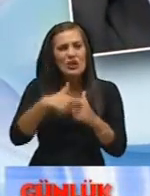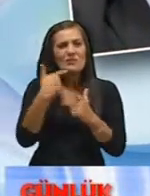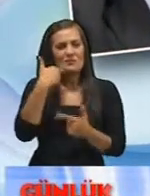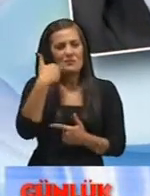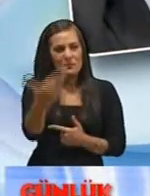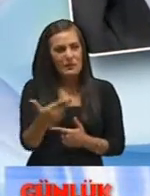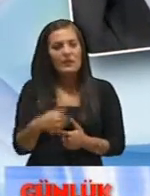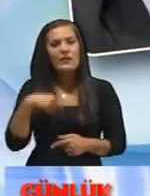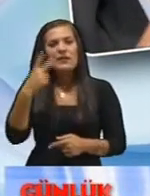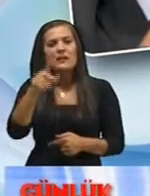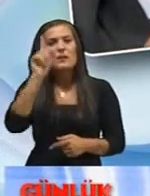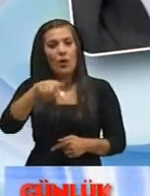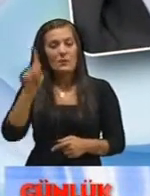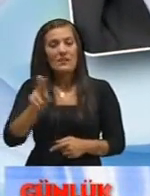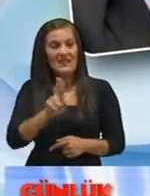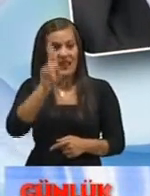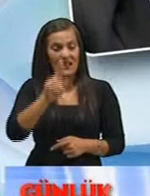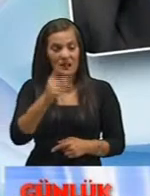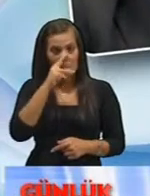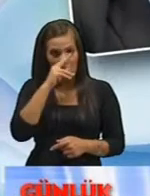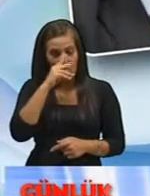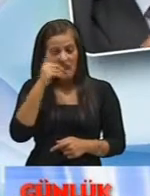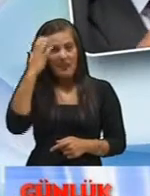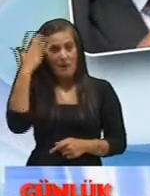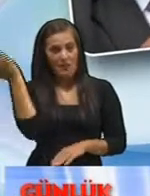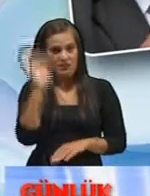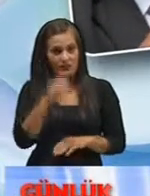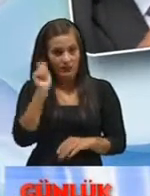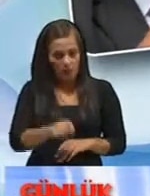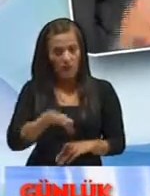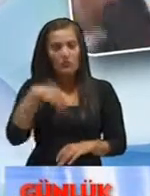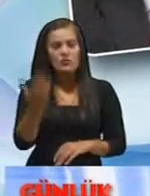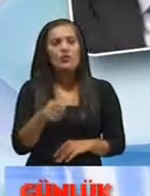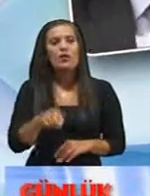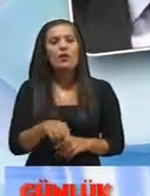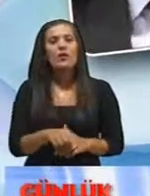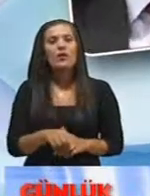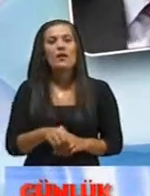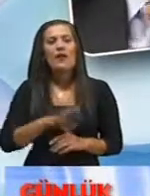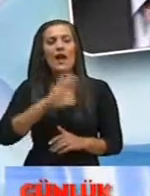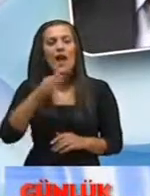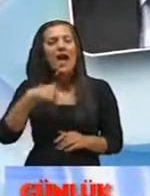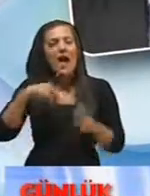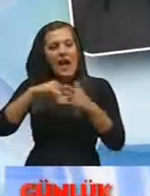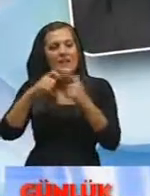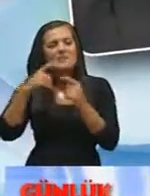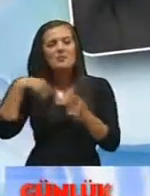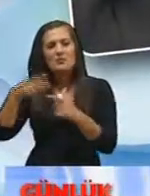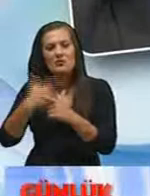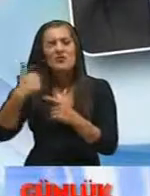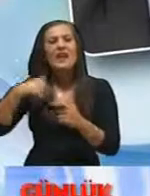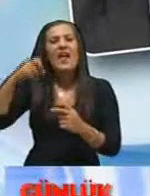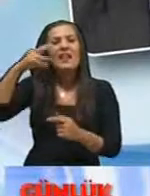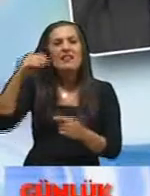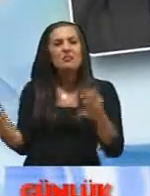2011'in 7 Mart'ında temel atıldı. Alaköprü barajı gürül gürül gidiyor. Hem HES, HES'e yönelik, hidroelektrik